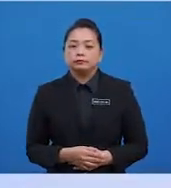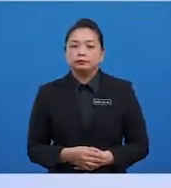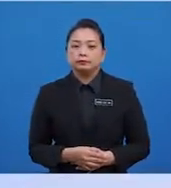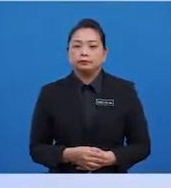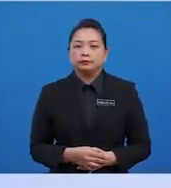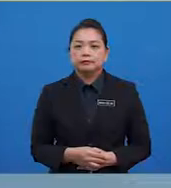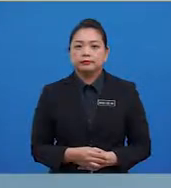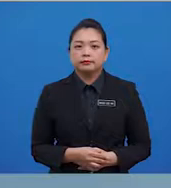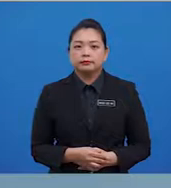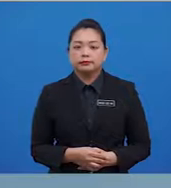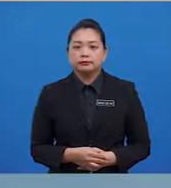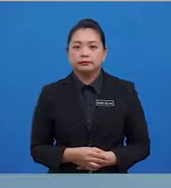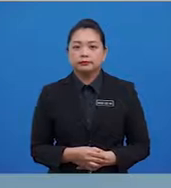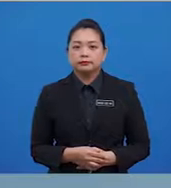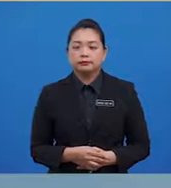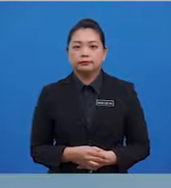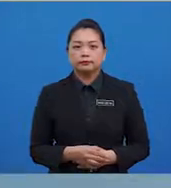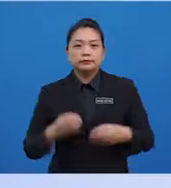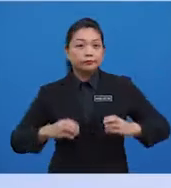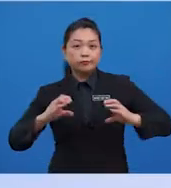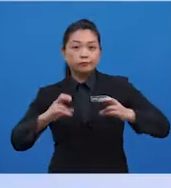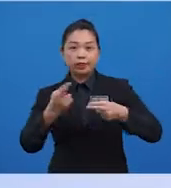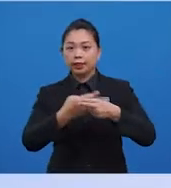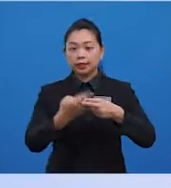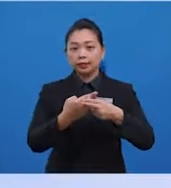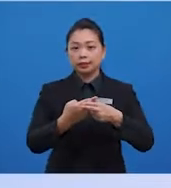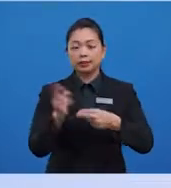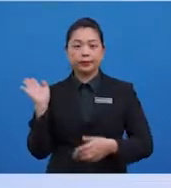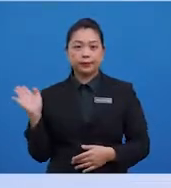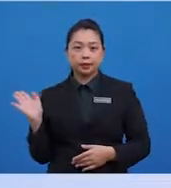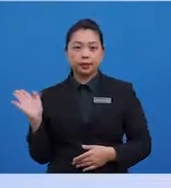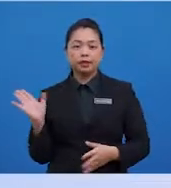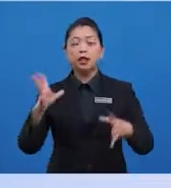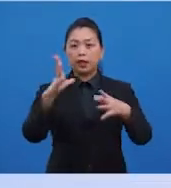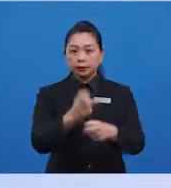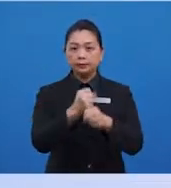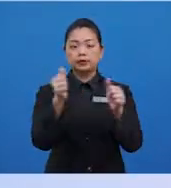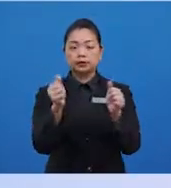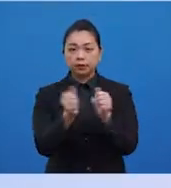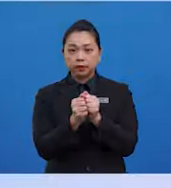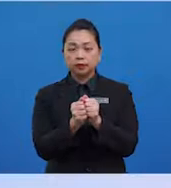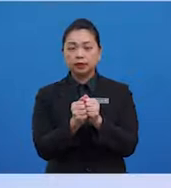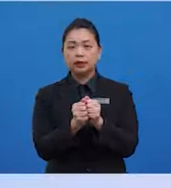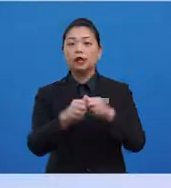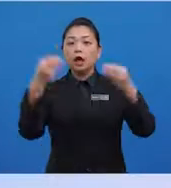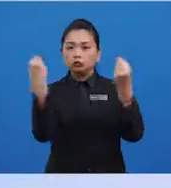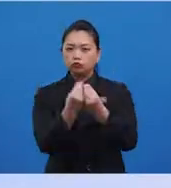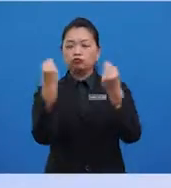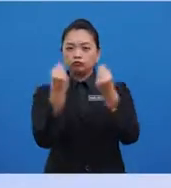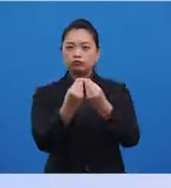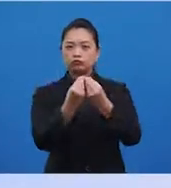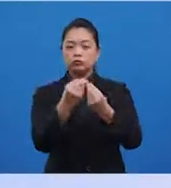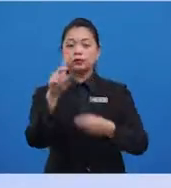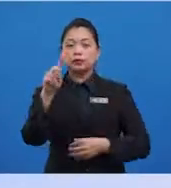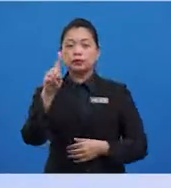Secara ringkasnya, min diperoleh dengan menjumlakan semua data